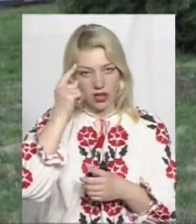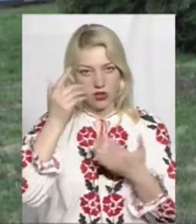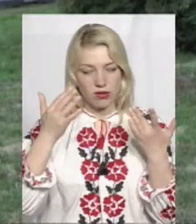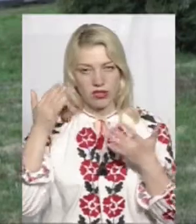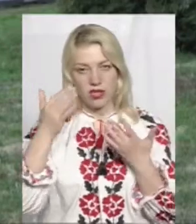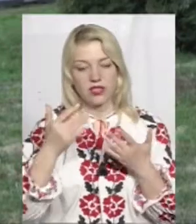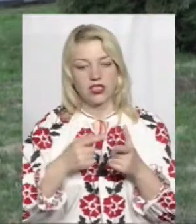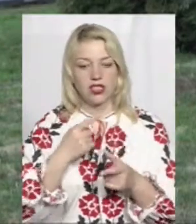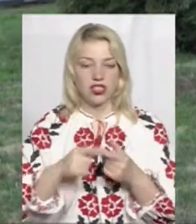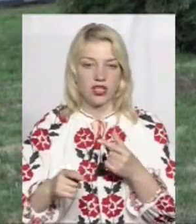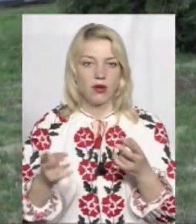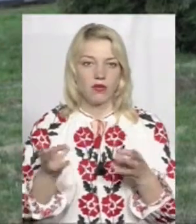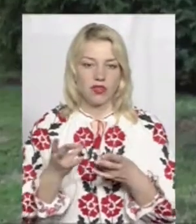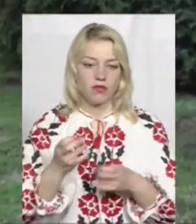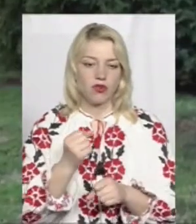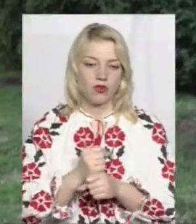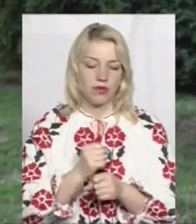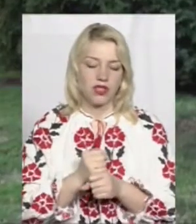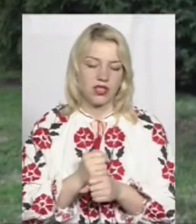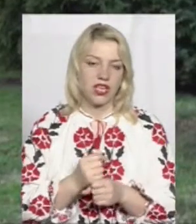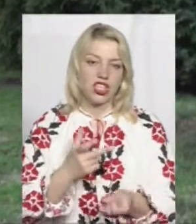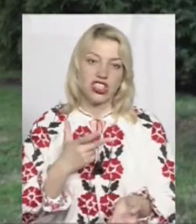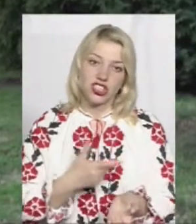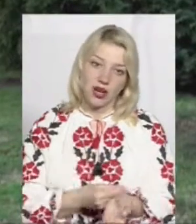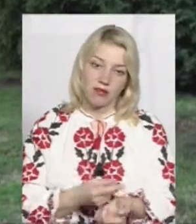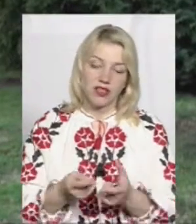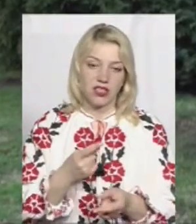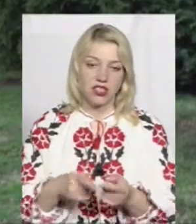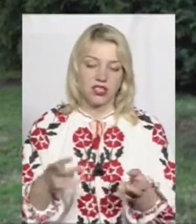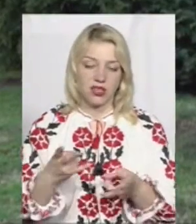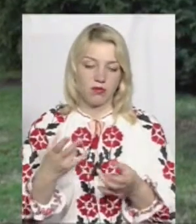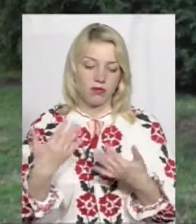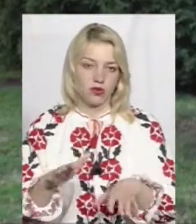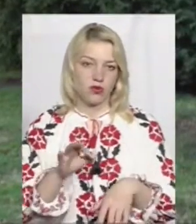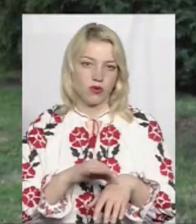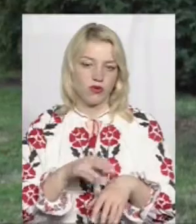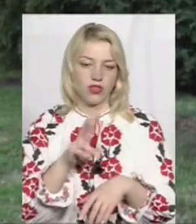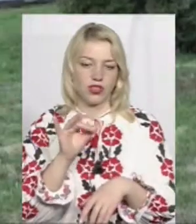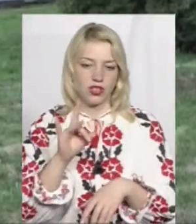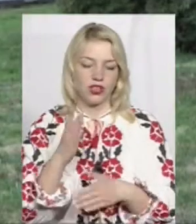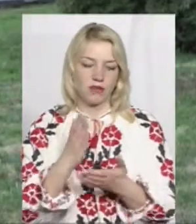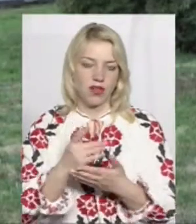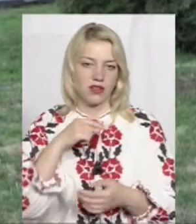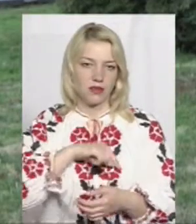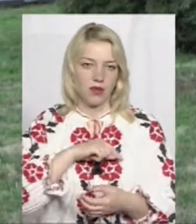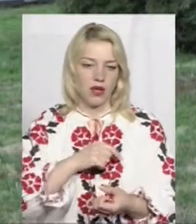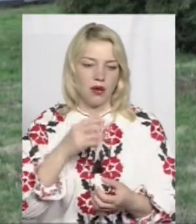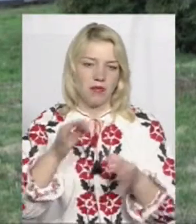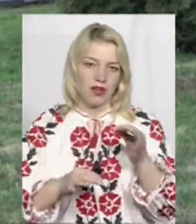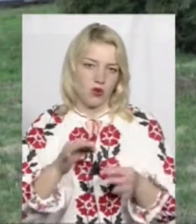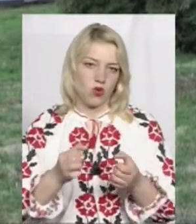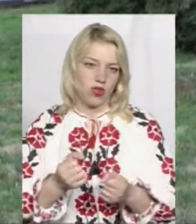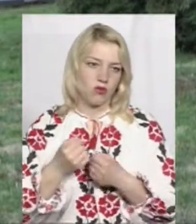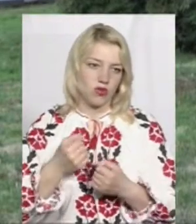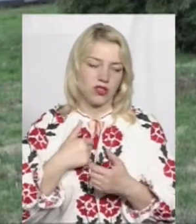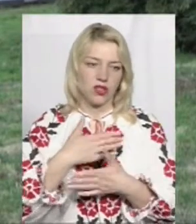а чи варто робити щеплення, чи, можливо, варто перехворіти на кіри, мати природній імунітет. Я не хочу, щоб